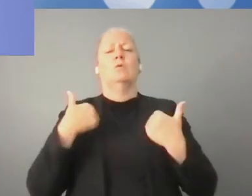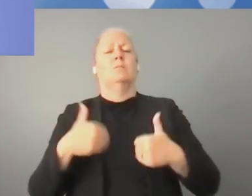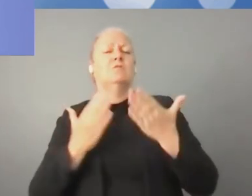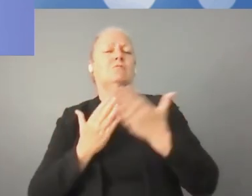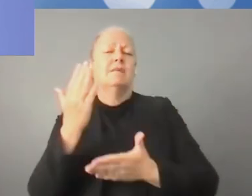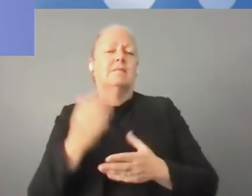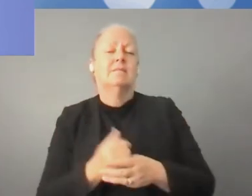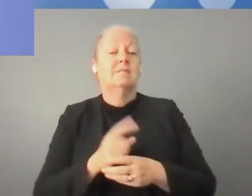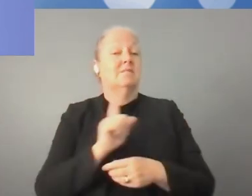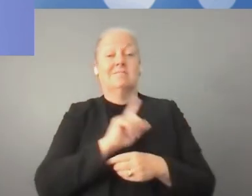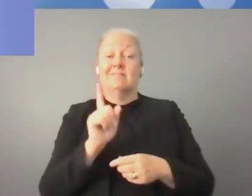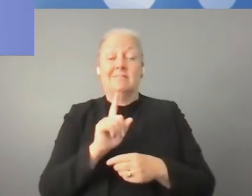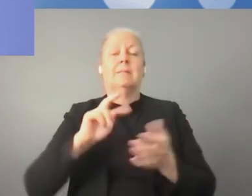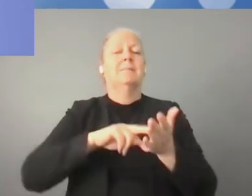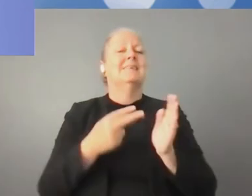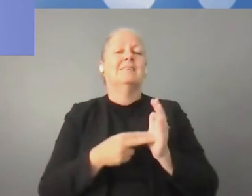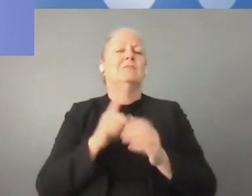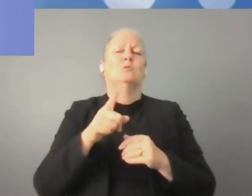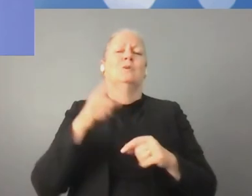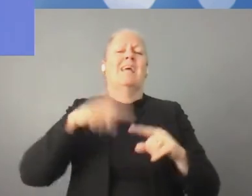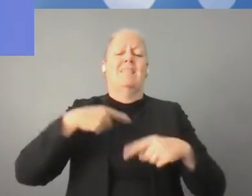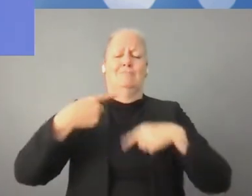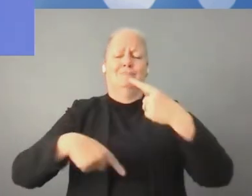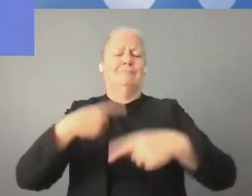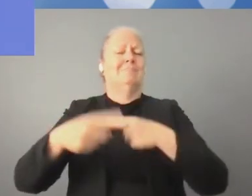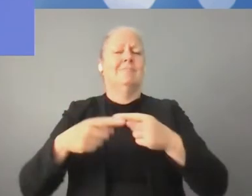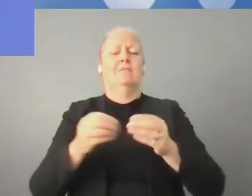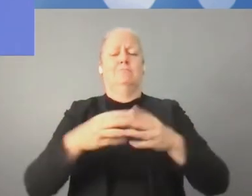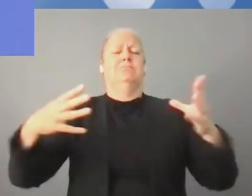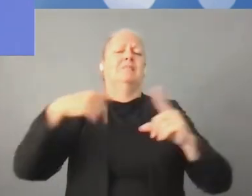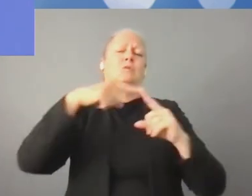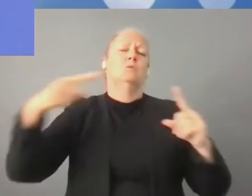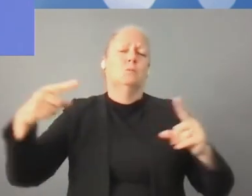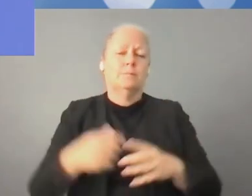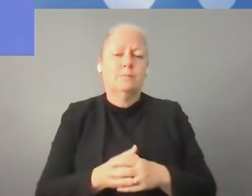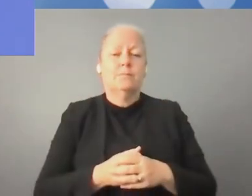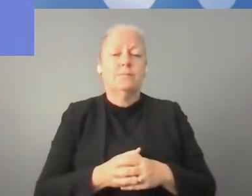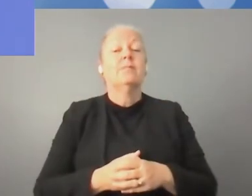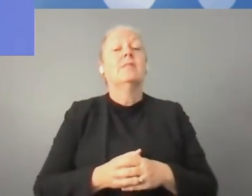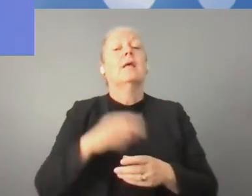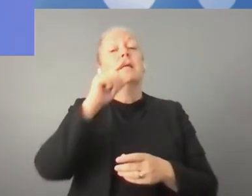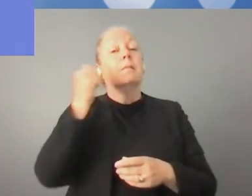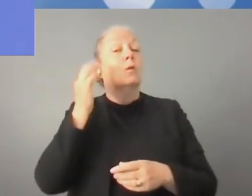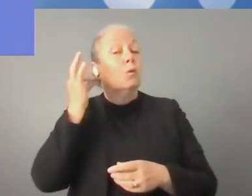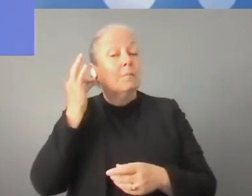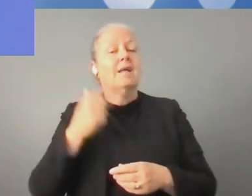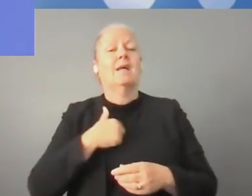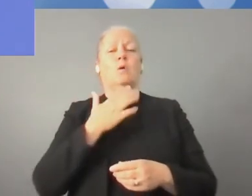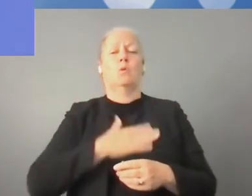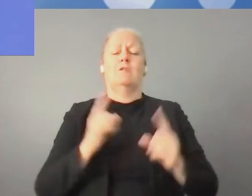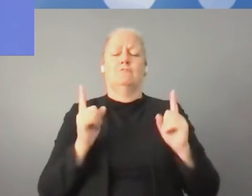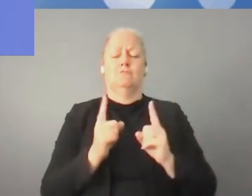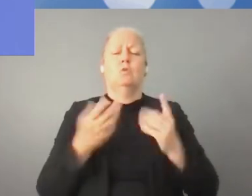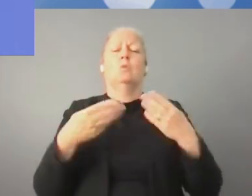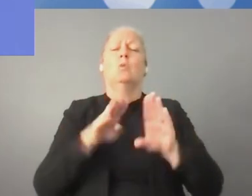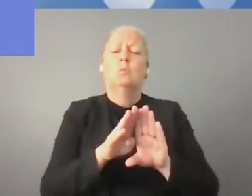cyfrowymi musi stawiać w centrum godność ludzką i poszanowanie praw człowieka. Bez tego zrównoważony rozwój